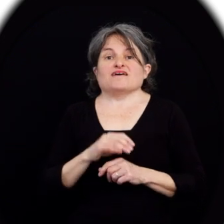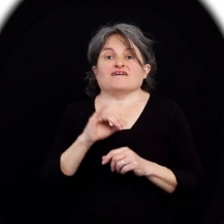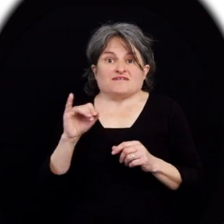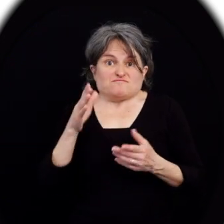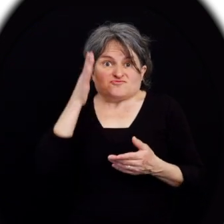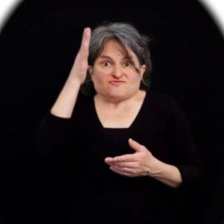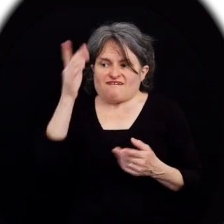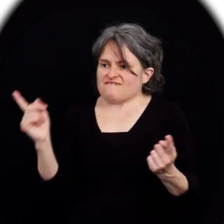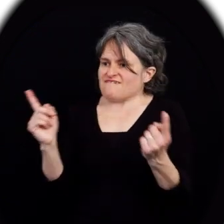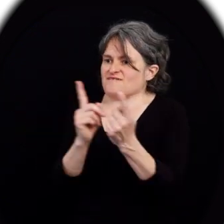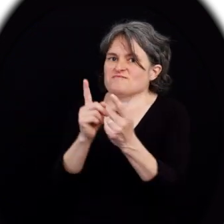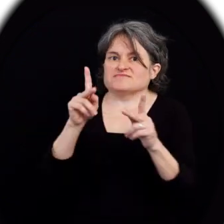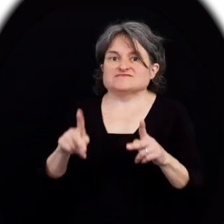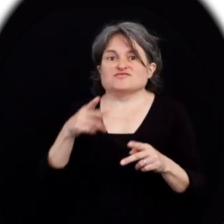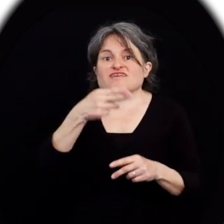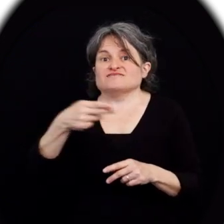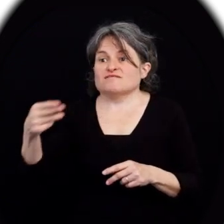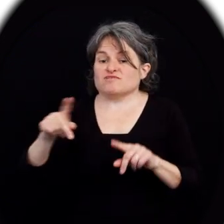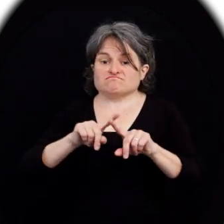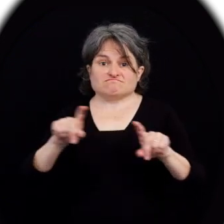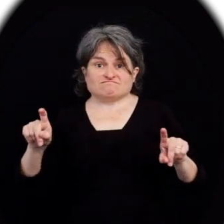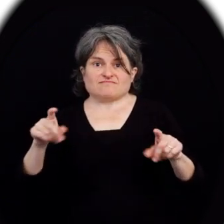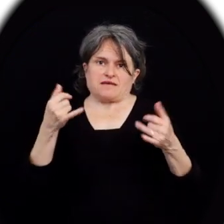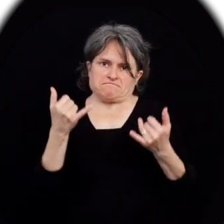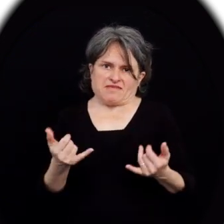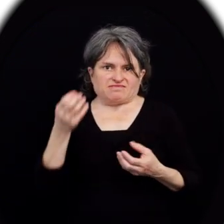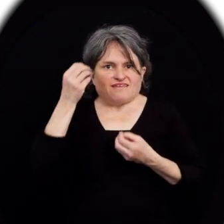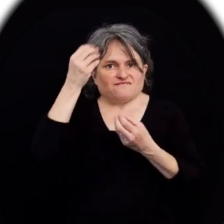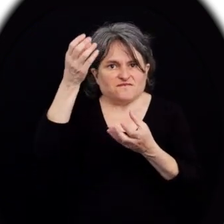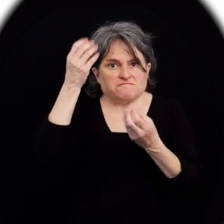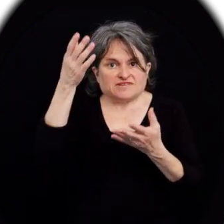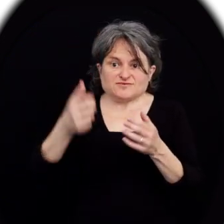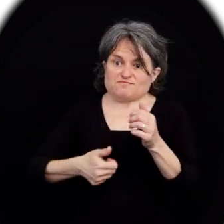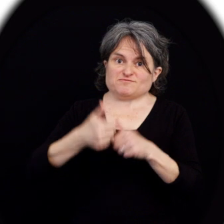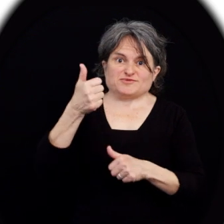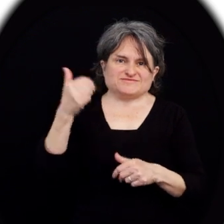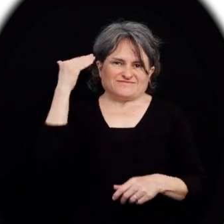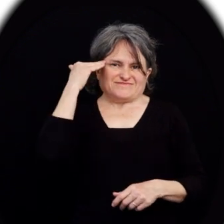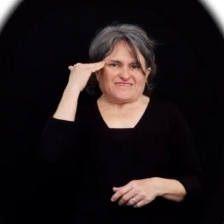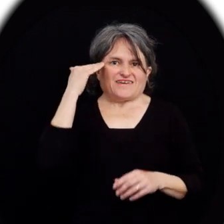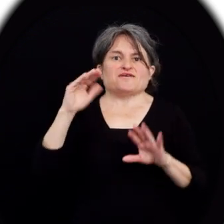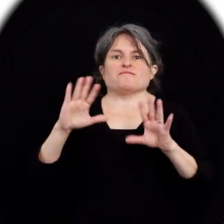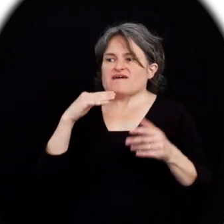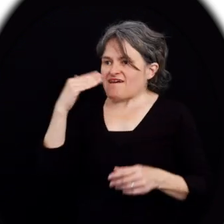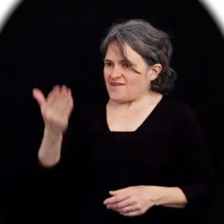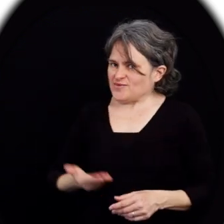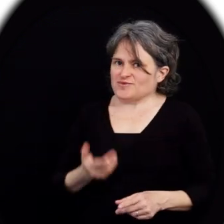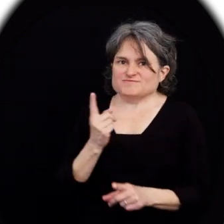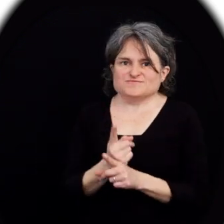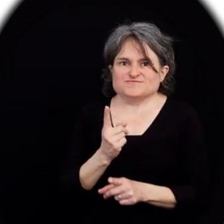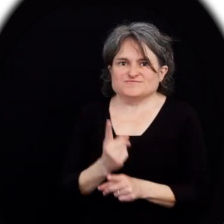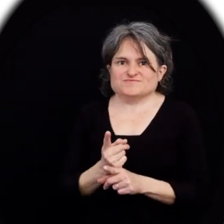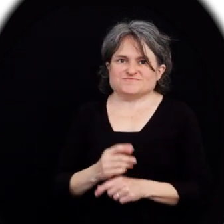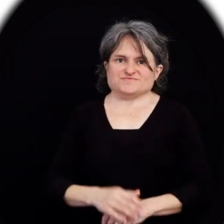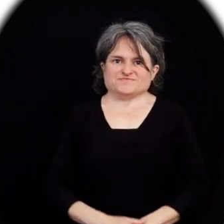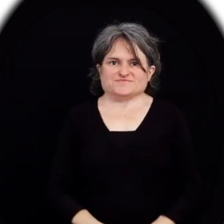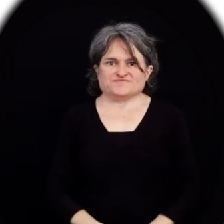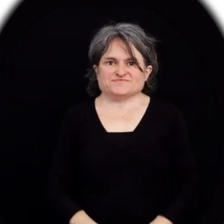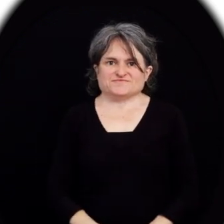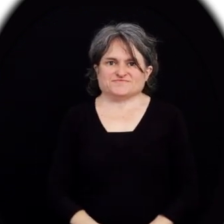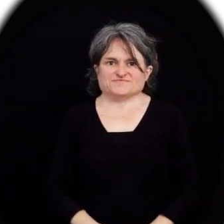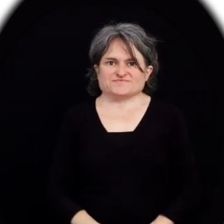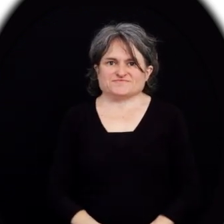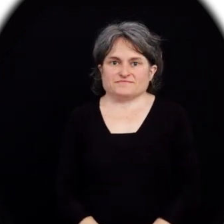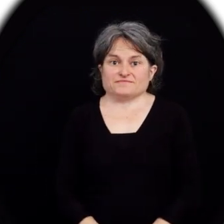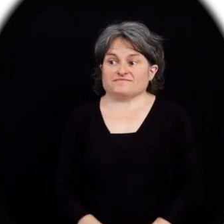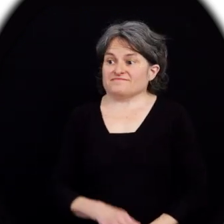vérifiez auprès de la personne. À partir de maintenant, lorsque vous serez en contact avec une personne handicapée, vous aurez quelques notions supplémentaires